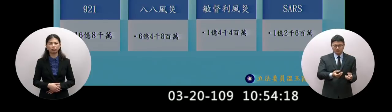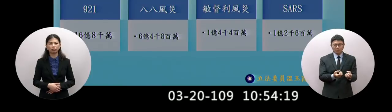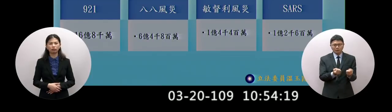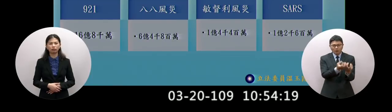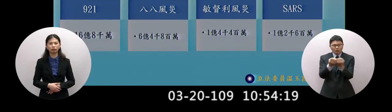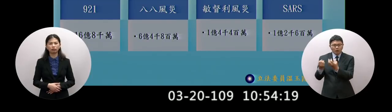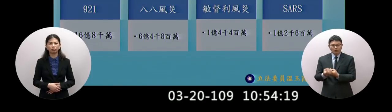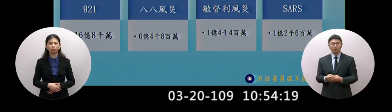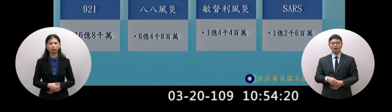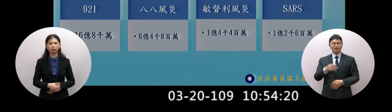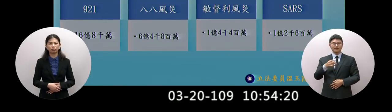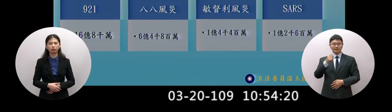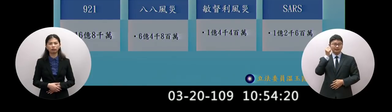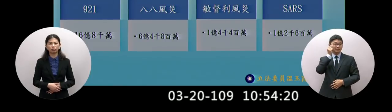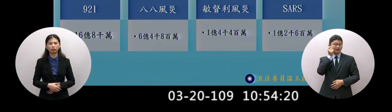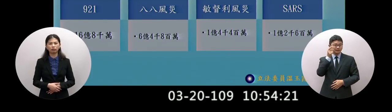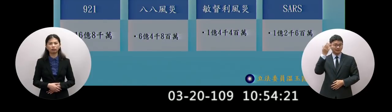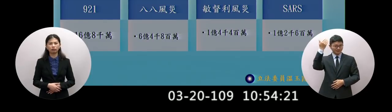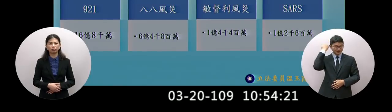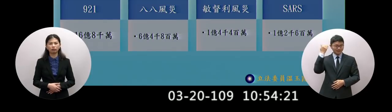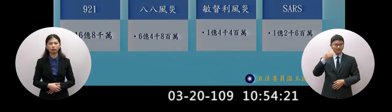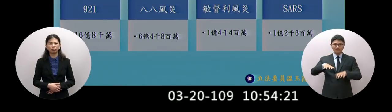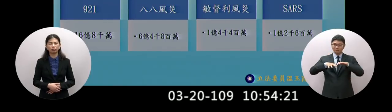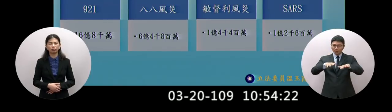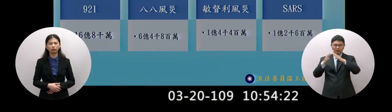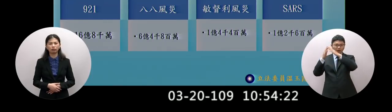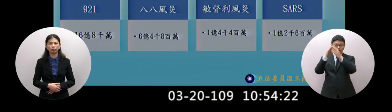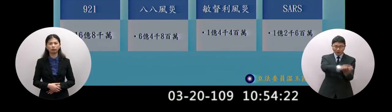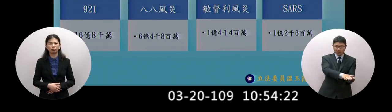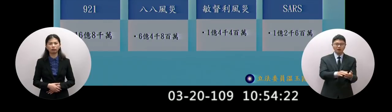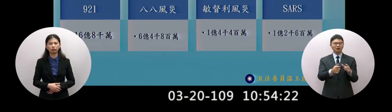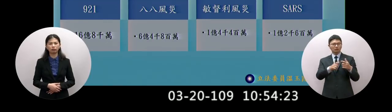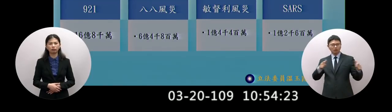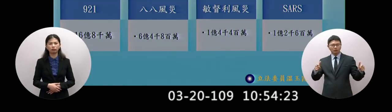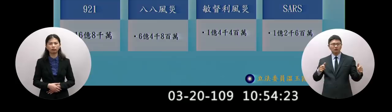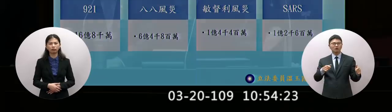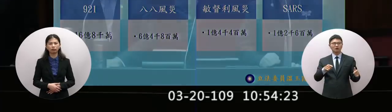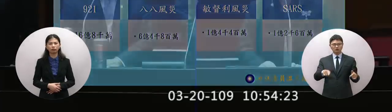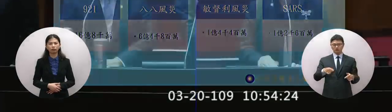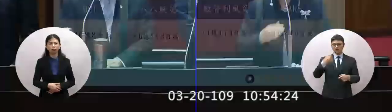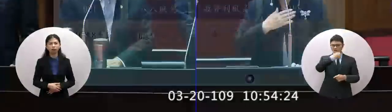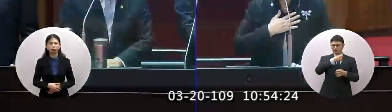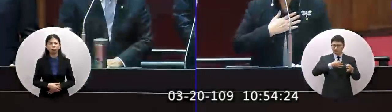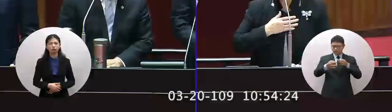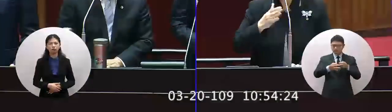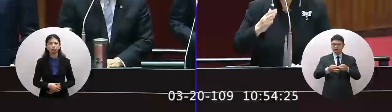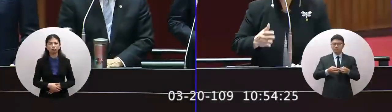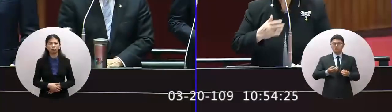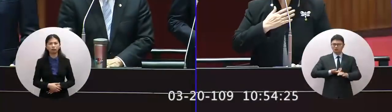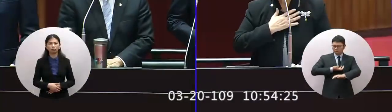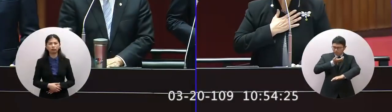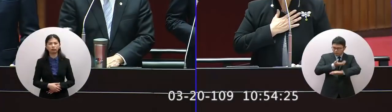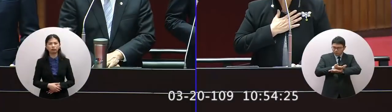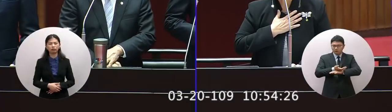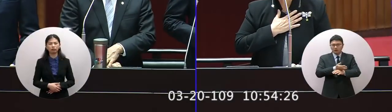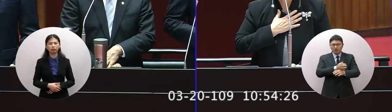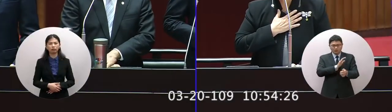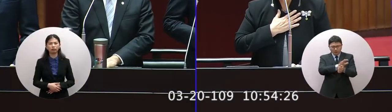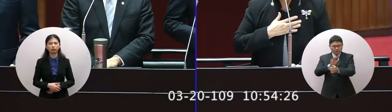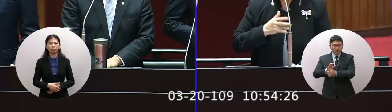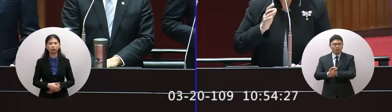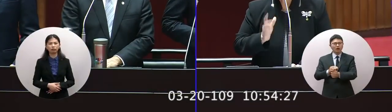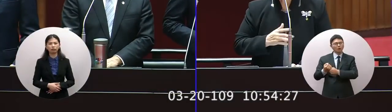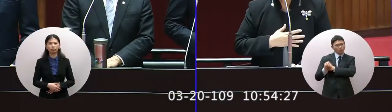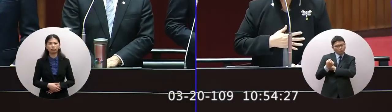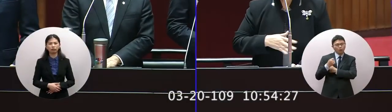南台南的地震我們一種都是真心正力我們在為台灣為我們這個土地在打